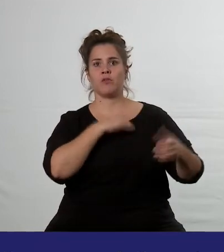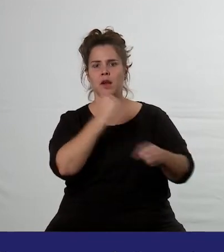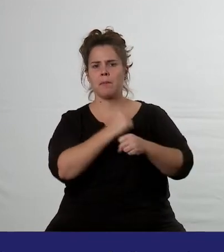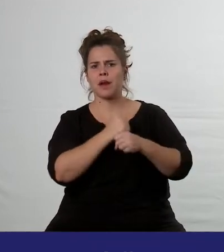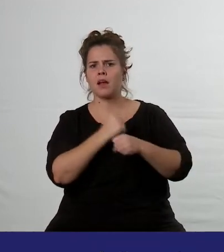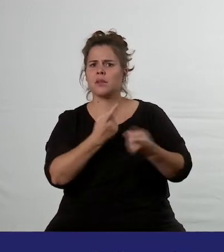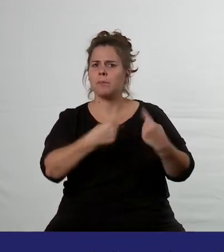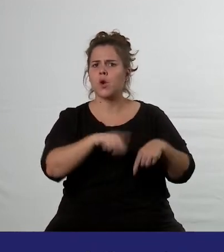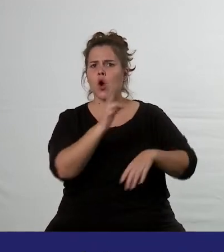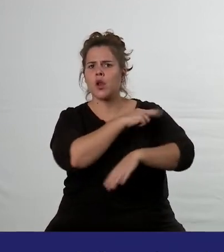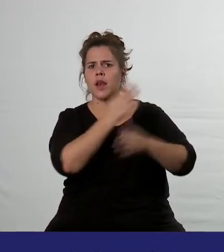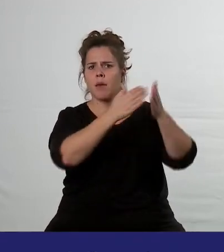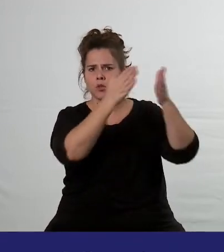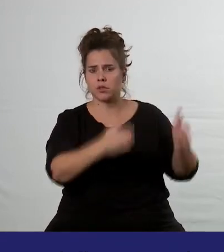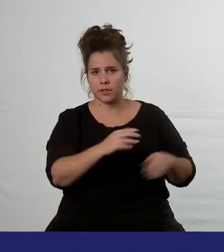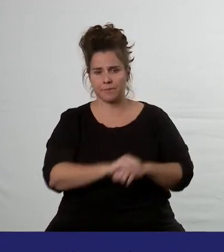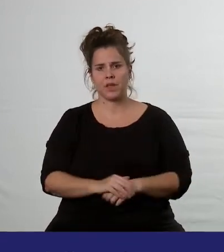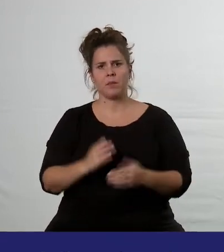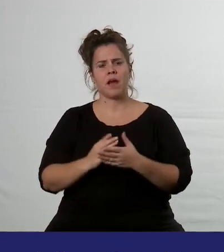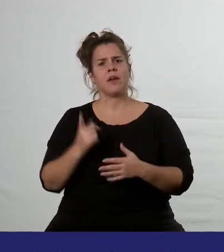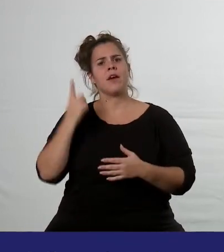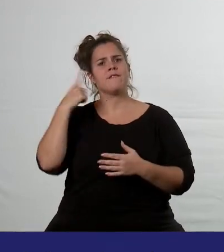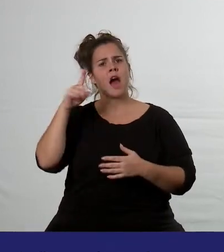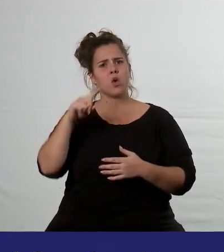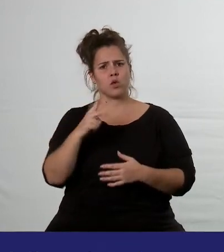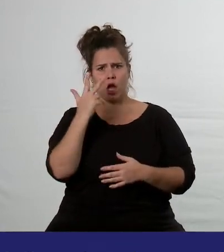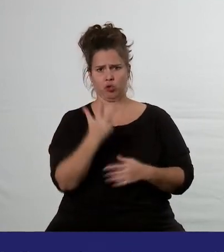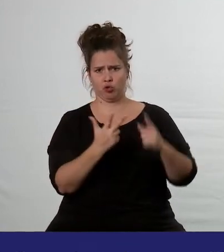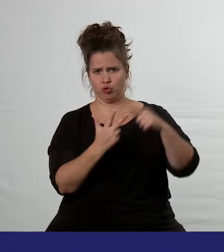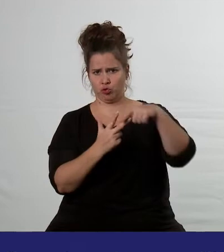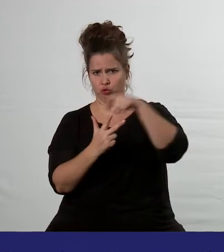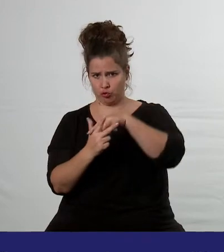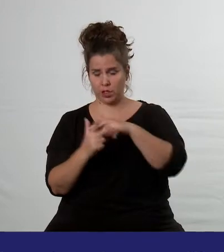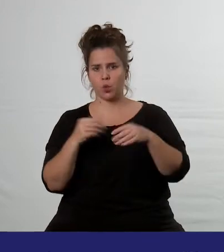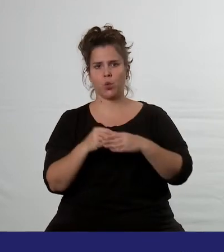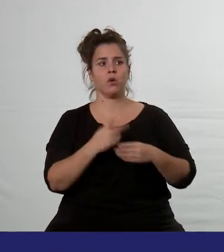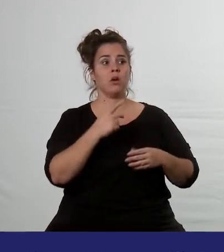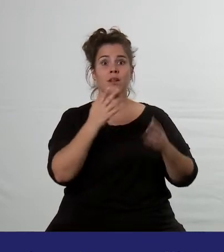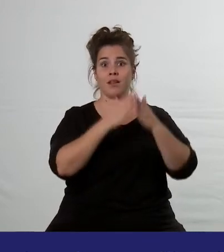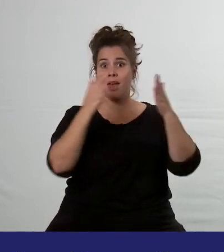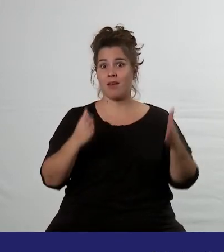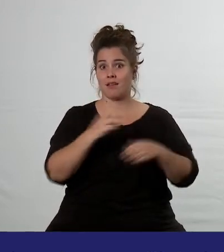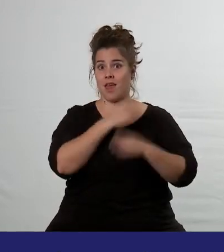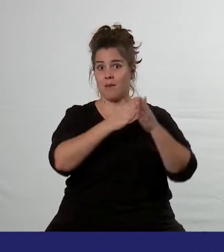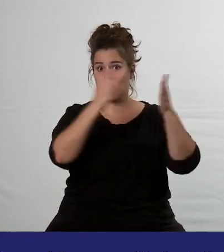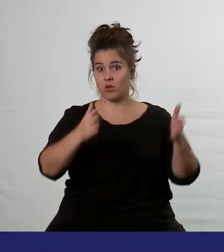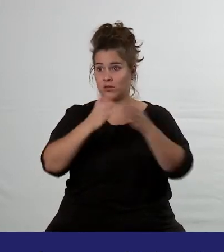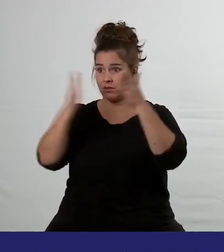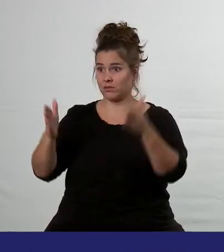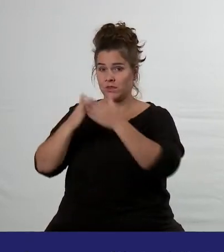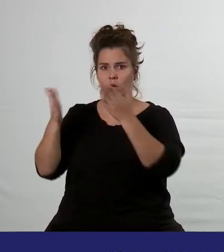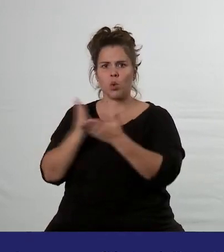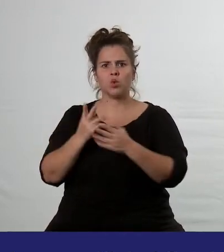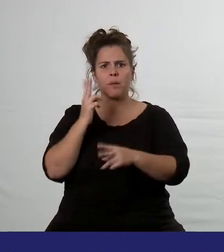nemocnic. V Praze jsou tři lékařské fakulty, plné pracovitých studentů a velké nemocnice se začaly brzy plnit.